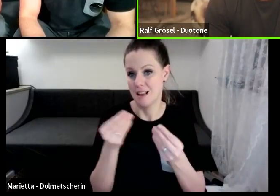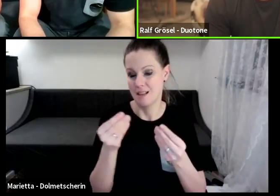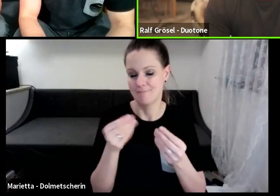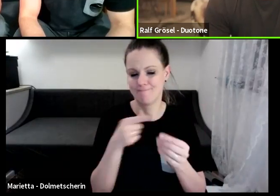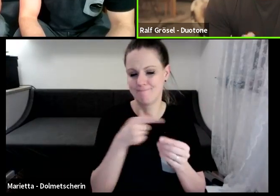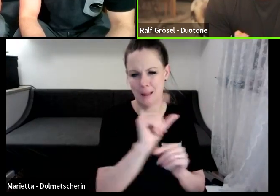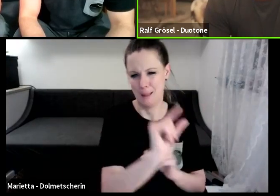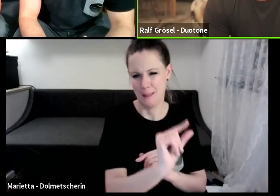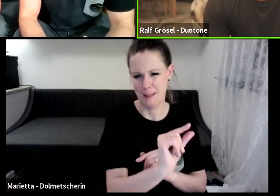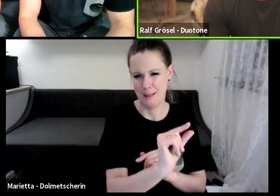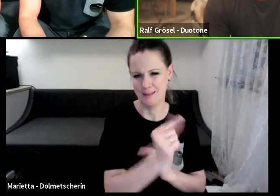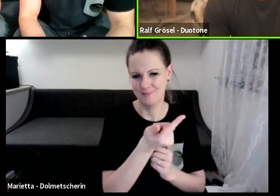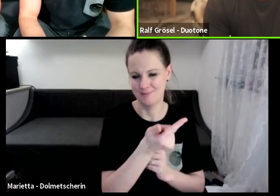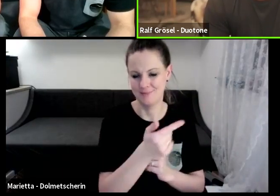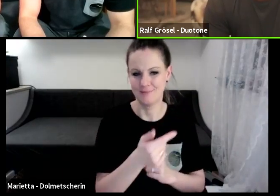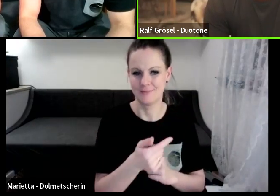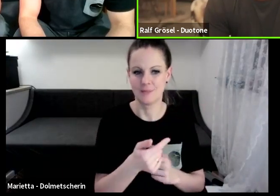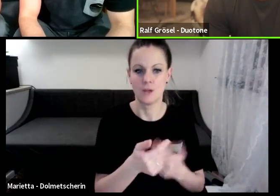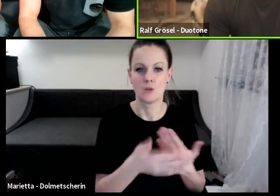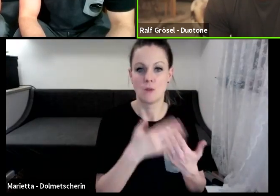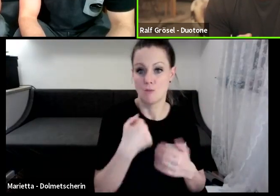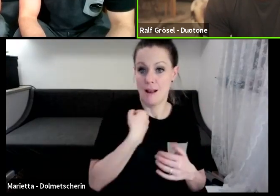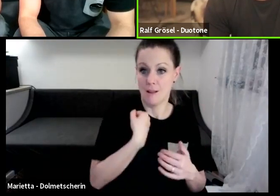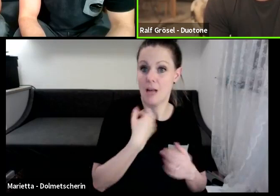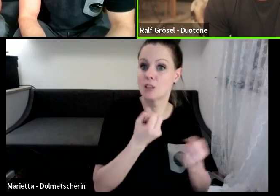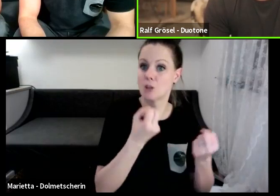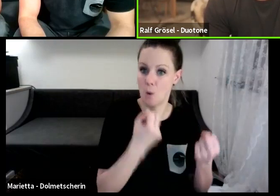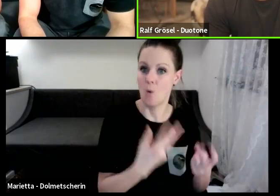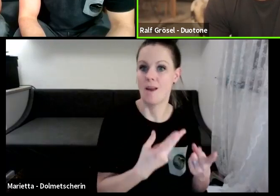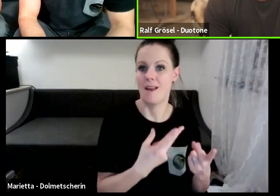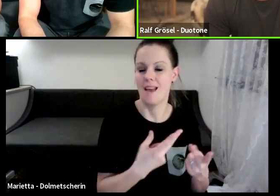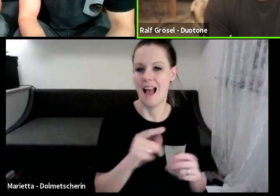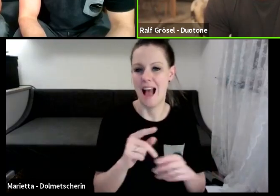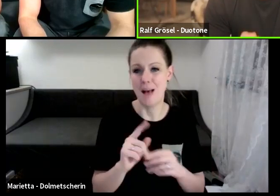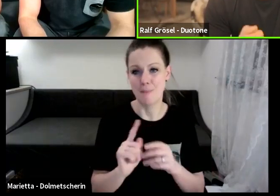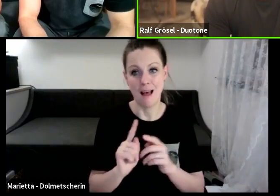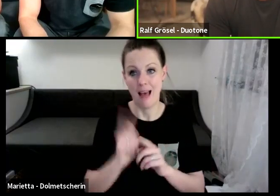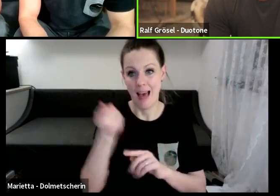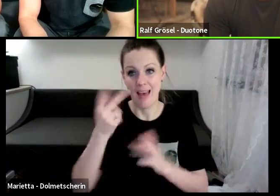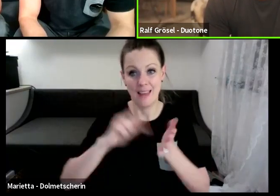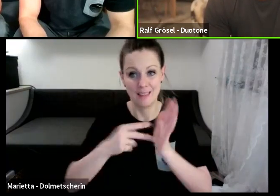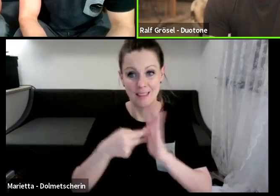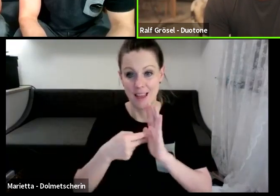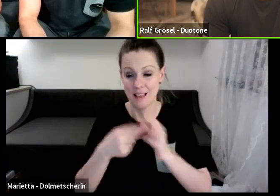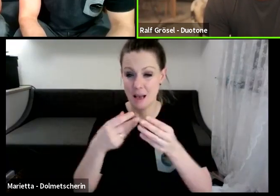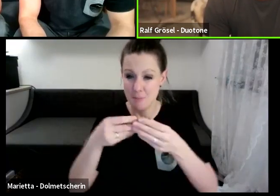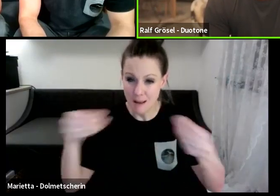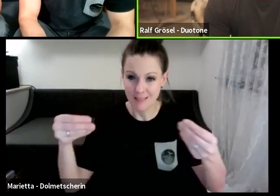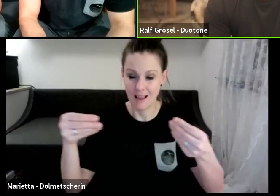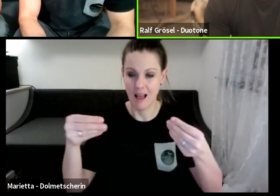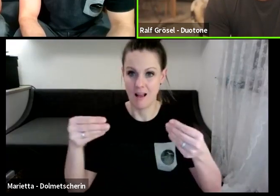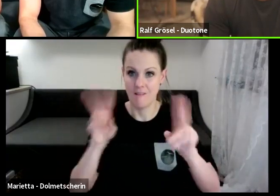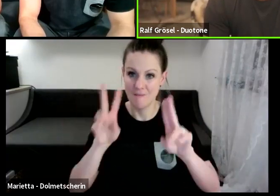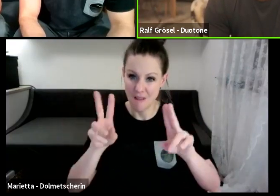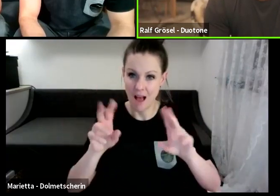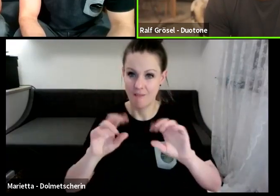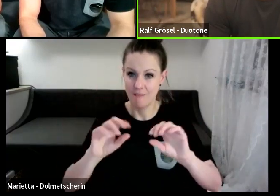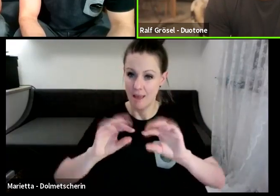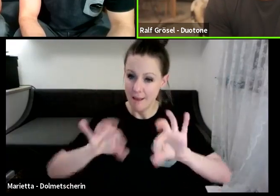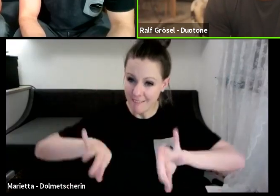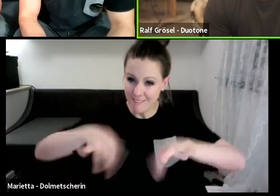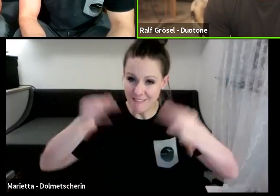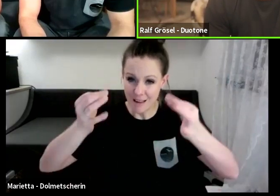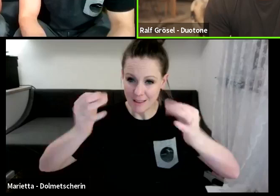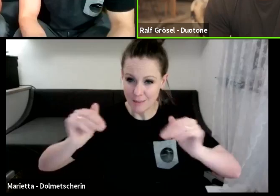hervorragend, weil es ist ein festes, dickes Material, aber bei den Hightech-Materialien, wo es wirklich um Performance geht, ist es momentan